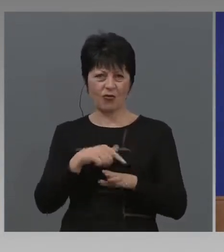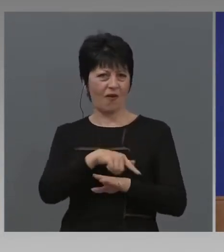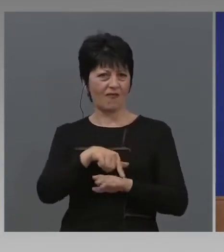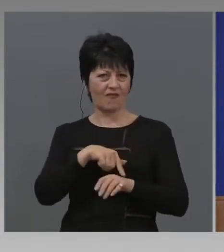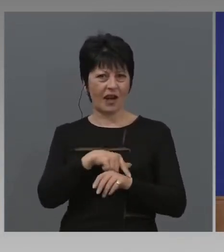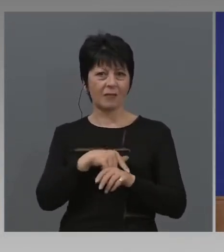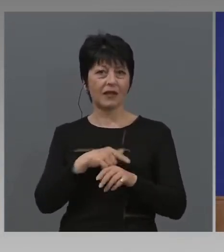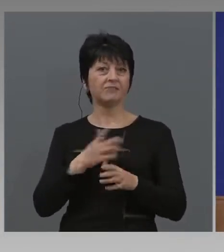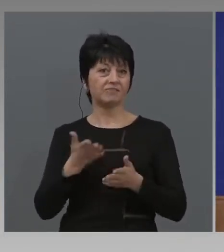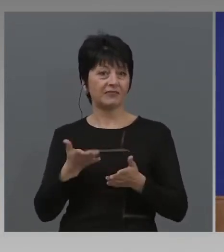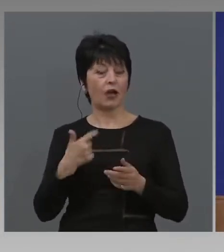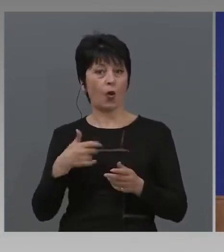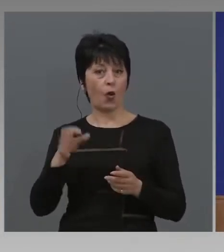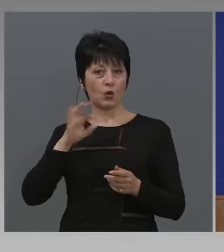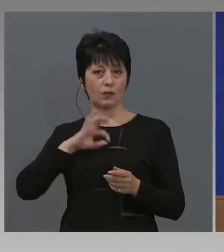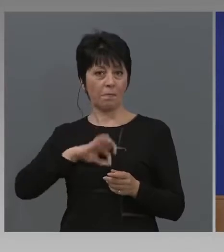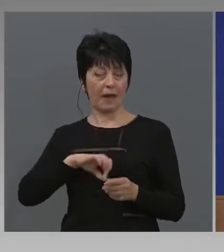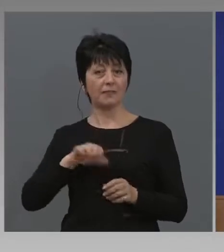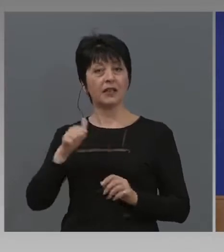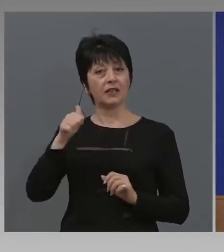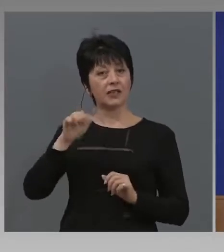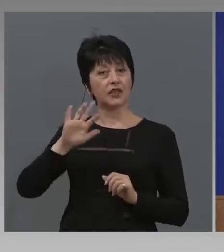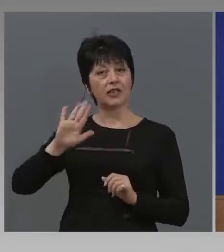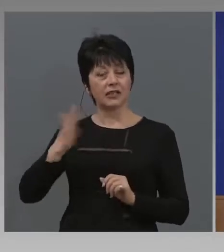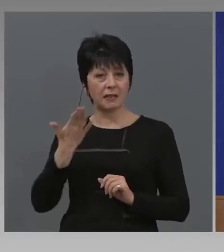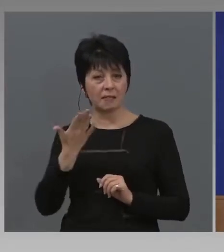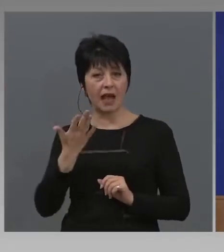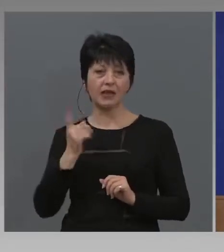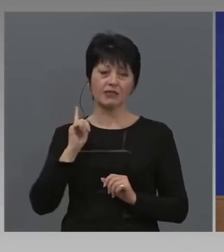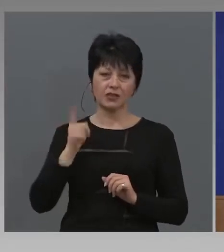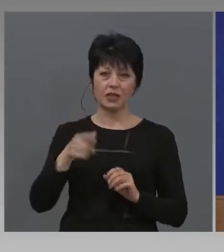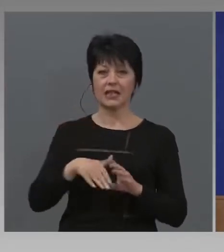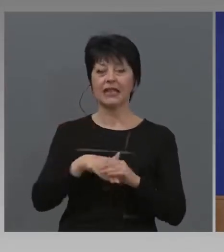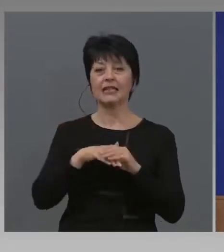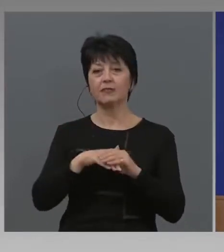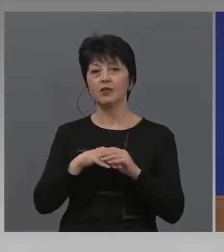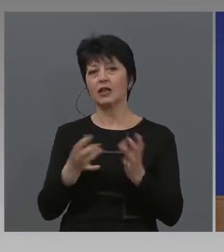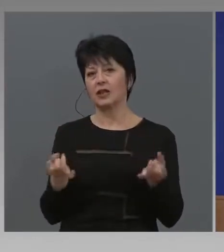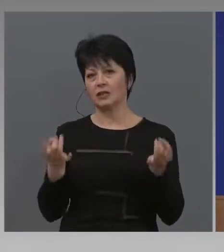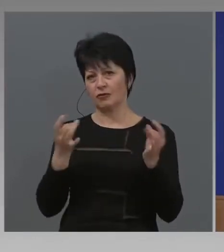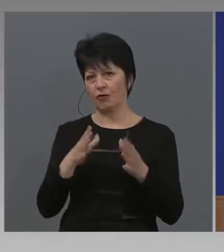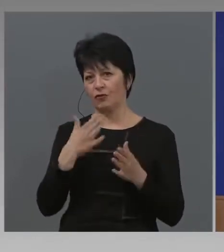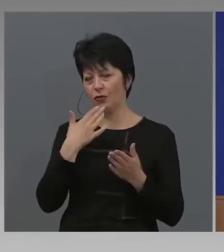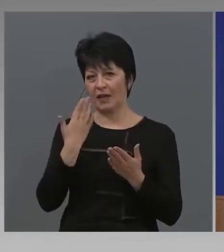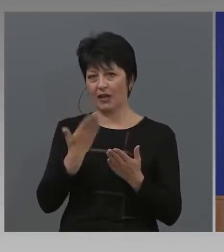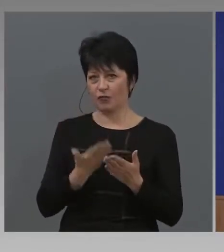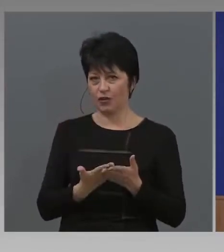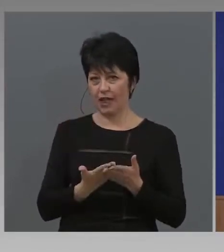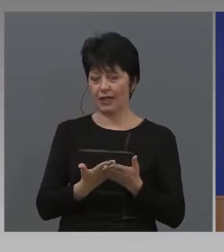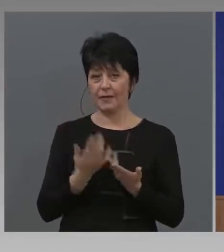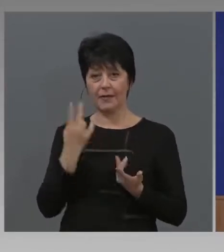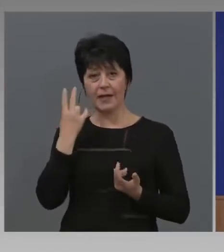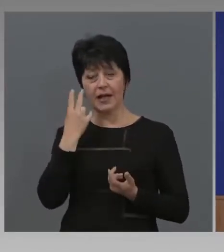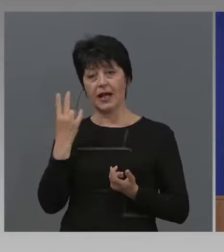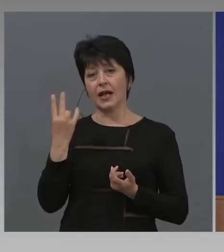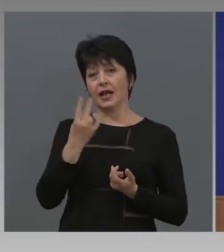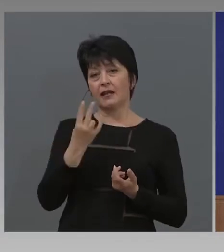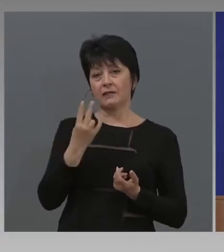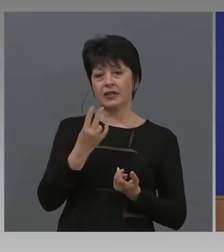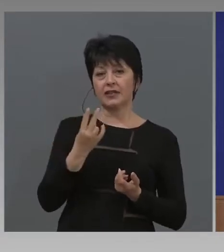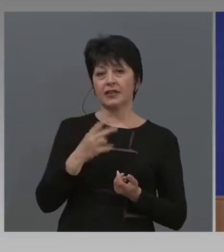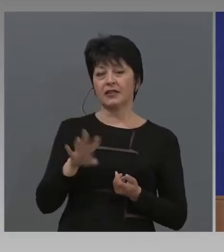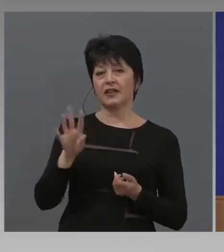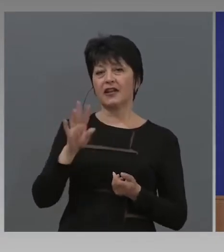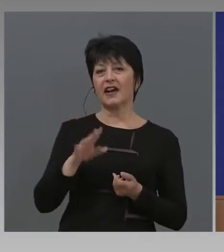време да не успеят, на 6 мая би трябвало да ни запознаят с новото предложение. Разбира се, Вишеградската четворка